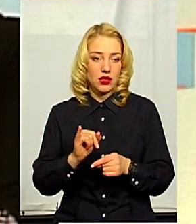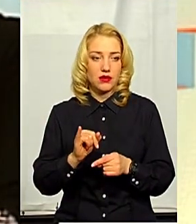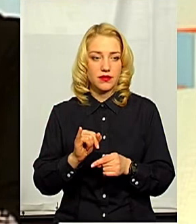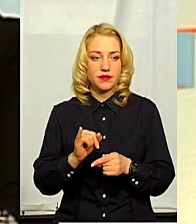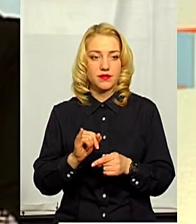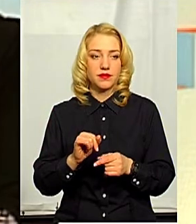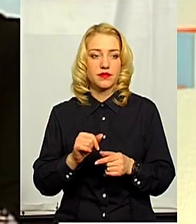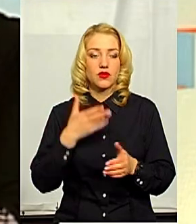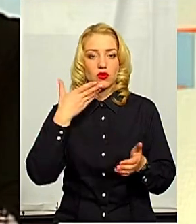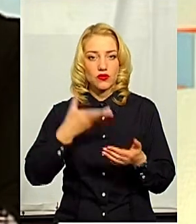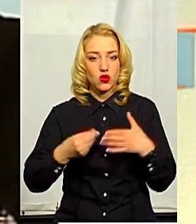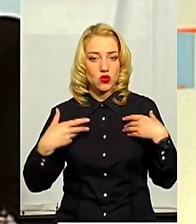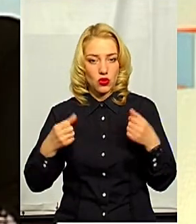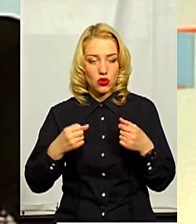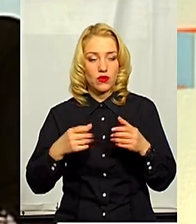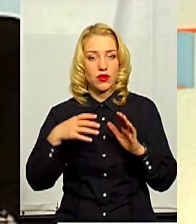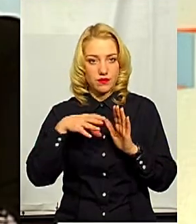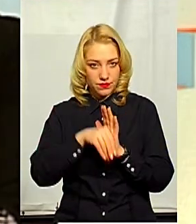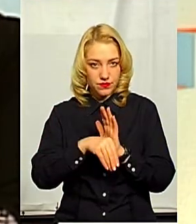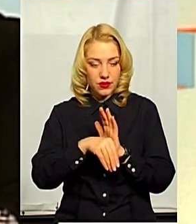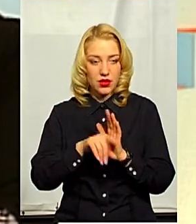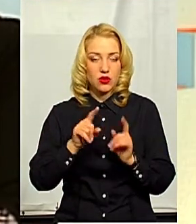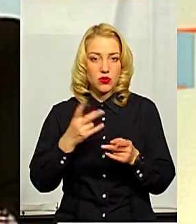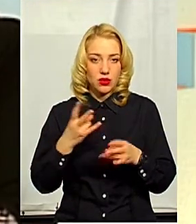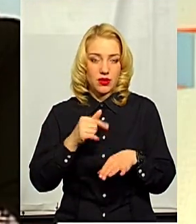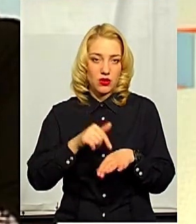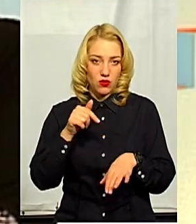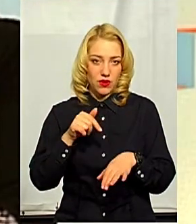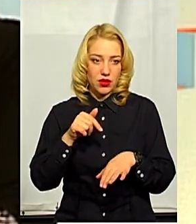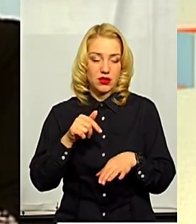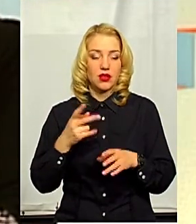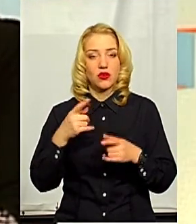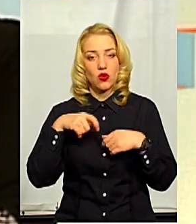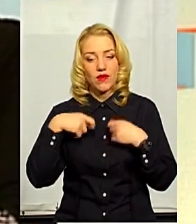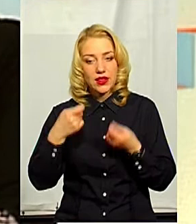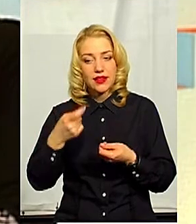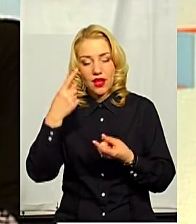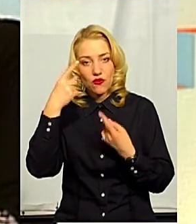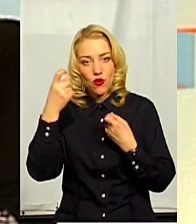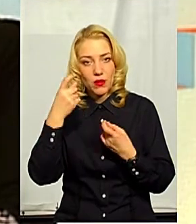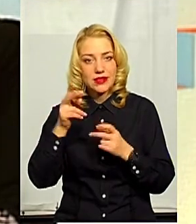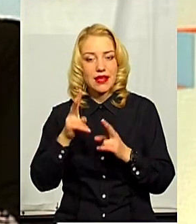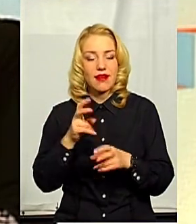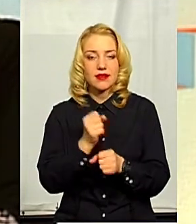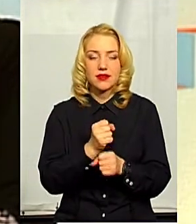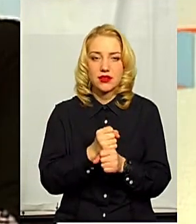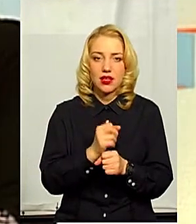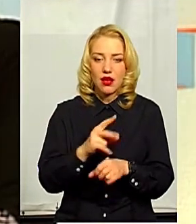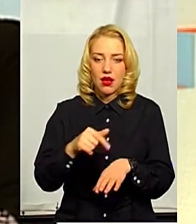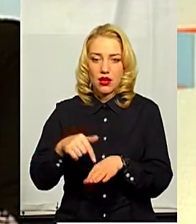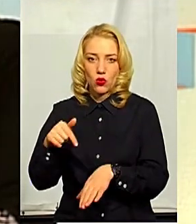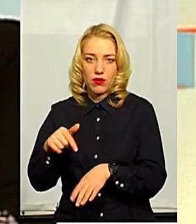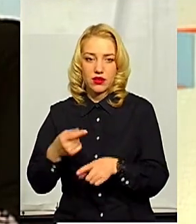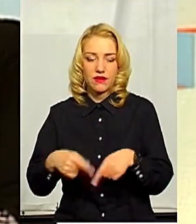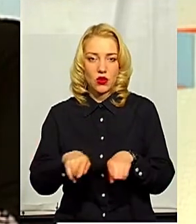до свого здоров'я в тому числі. Тому мають реагувати доведена інформація, як діяти, як реагувати